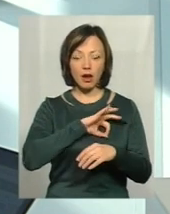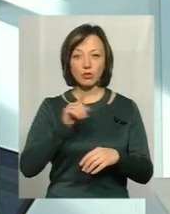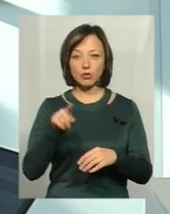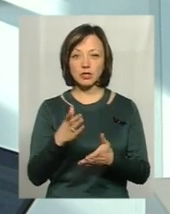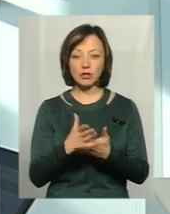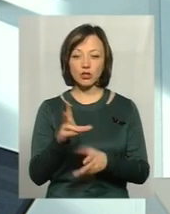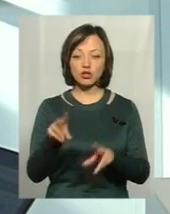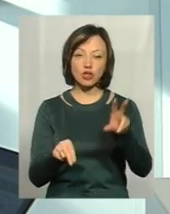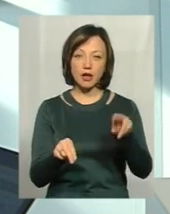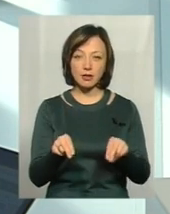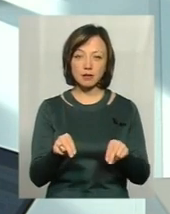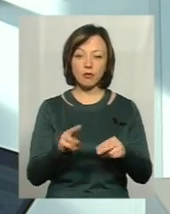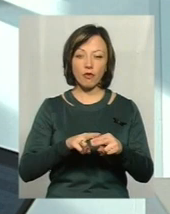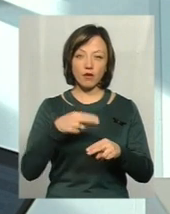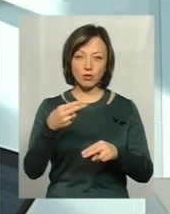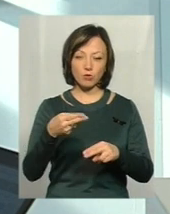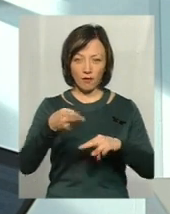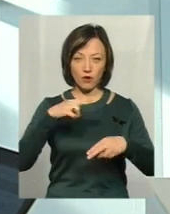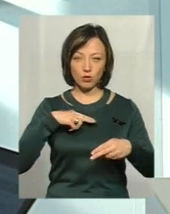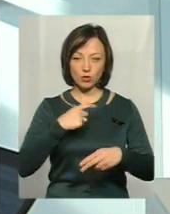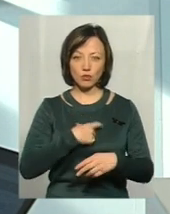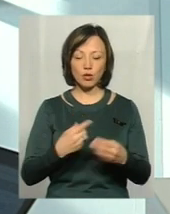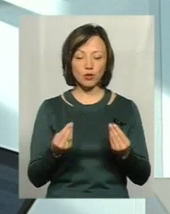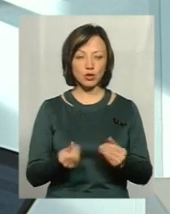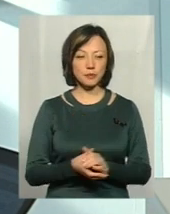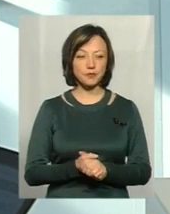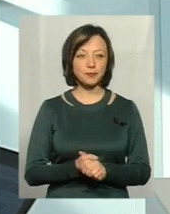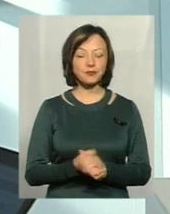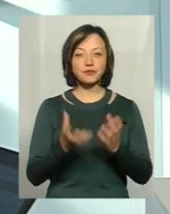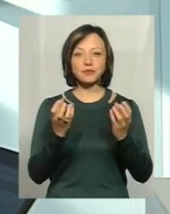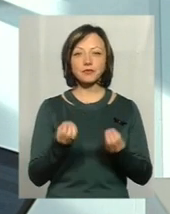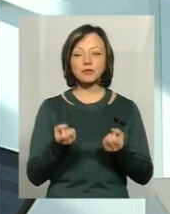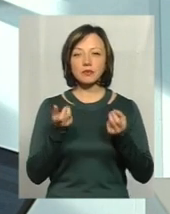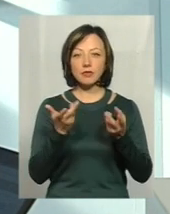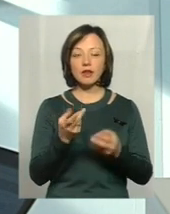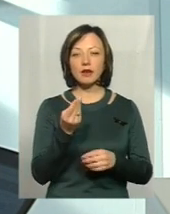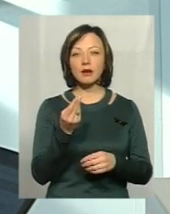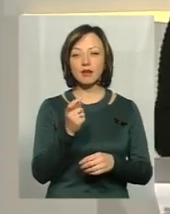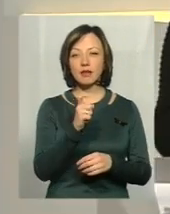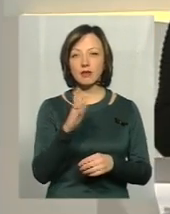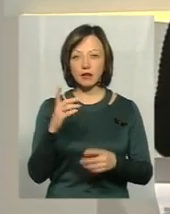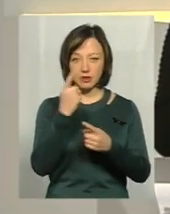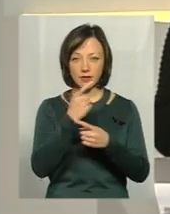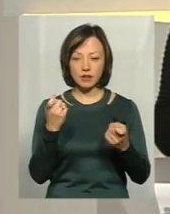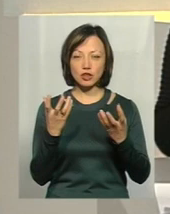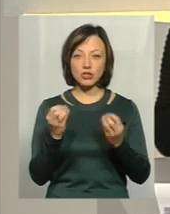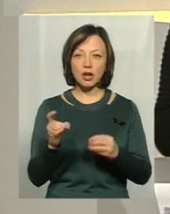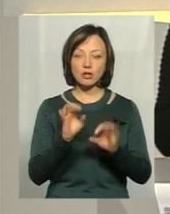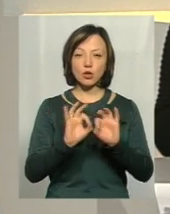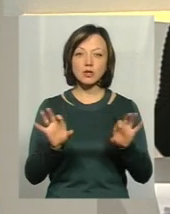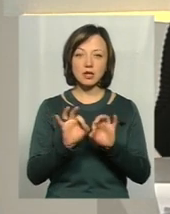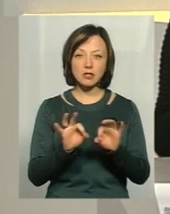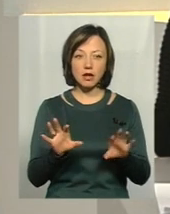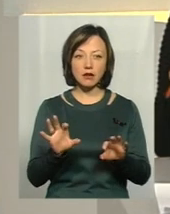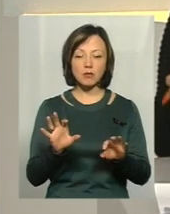є шанс повернути свої кошти. Пані, маємо ще декілька хвилин ефіру, хочу, щоб ви ще раз розказали